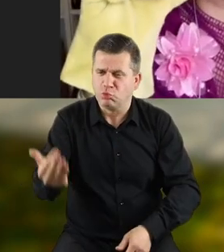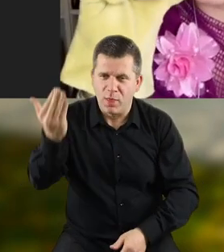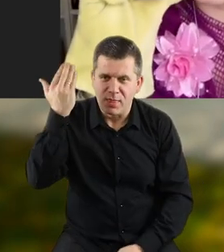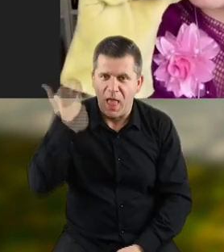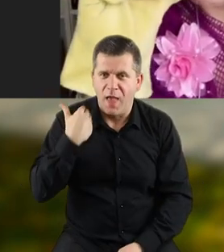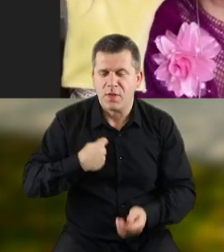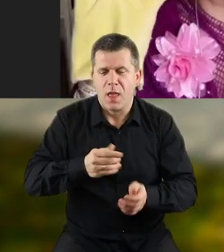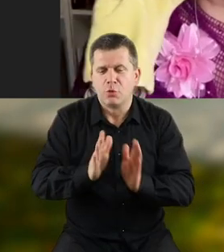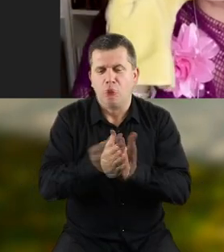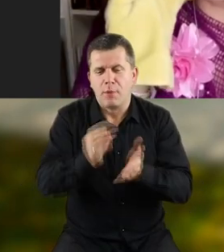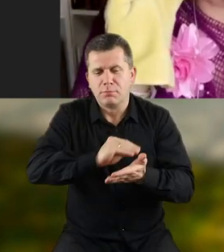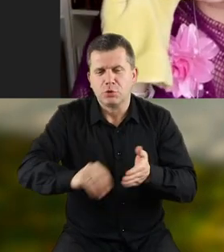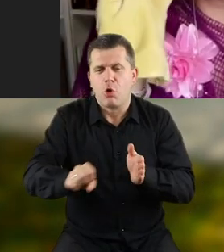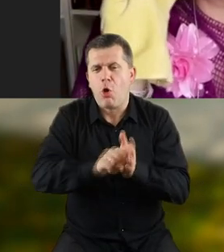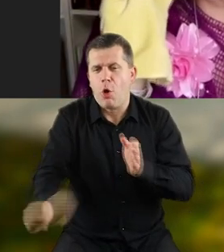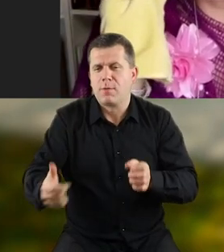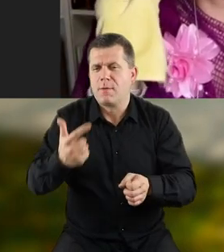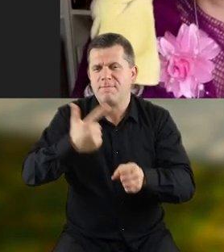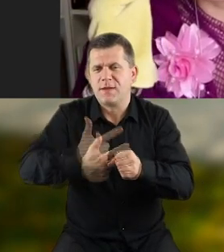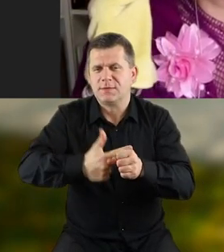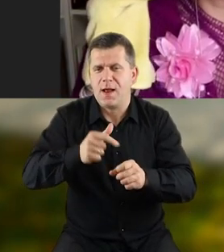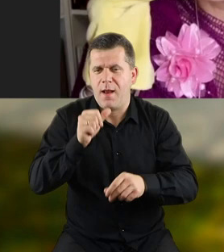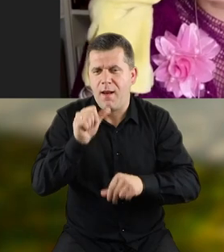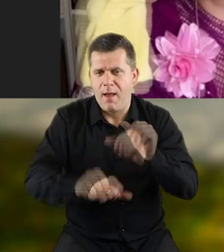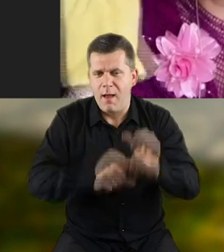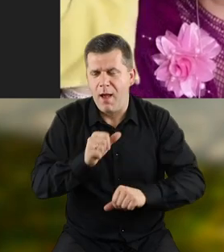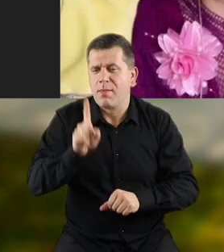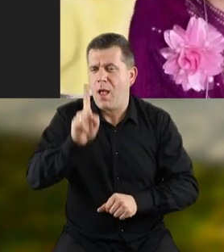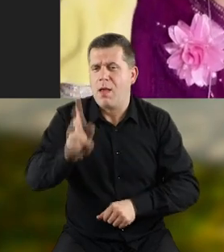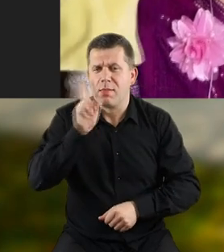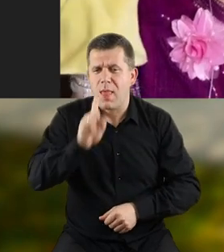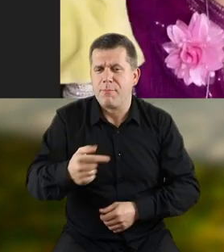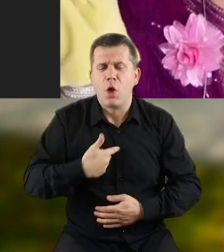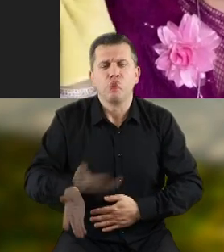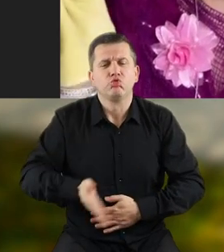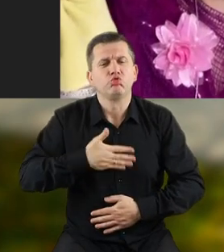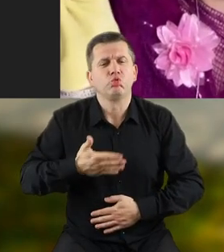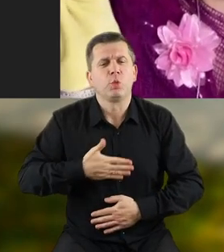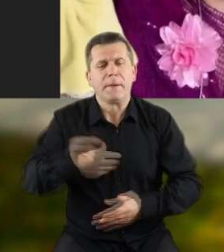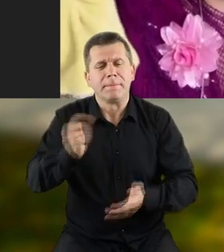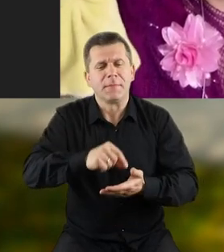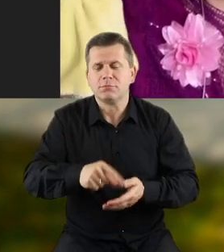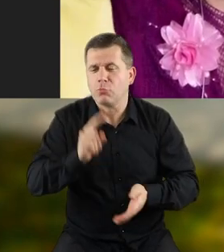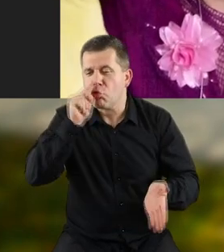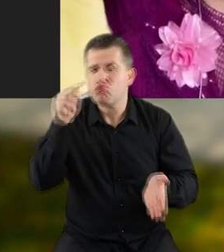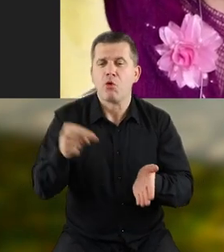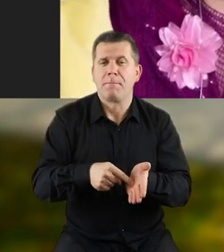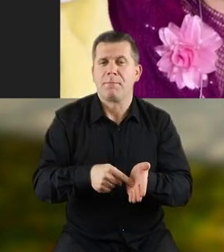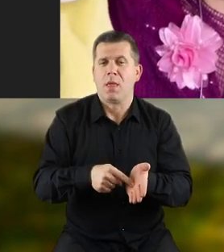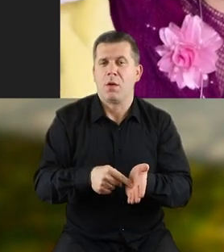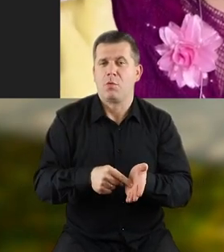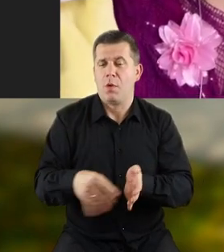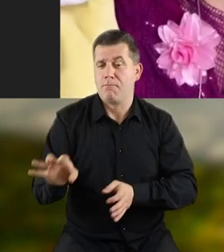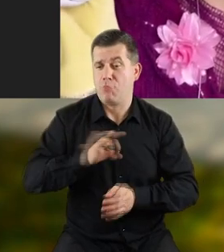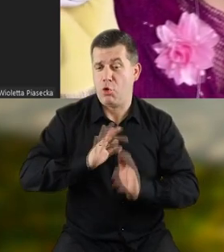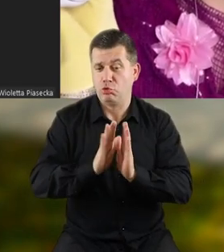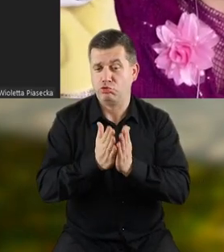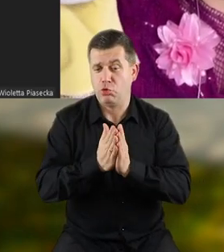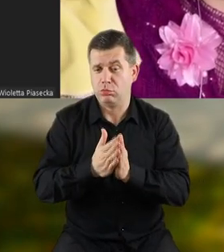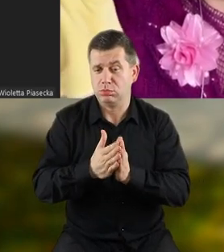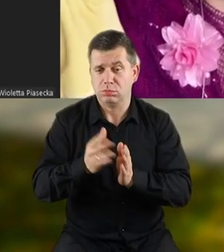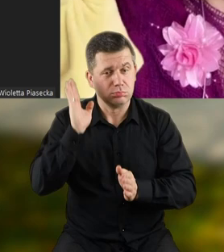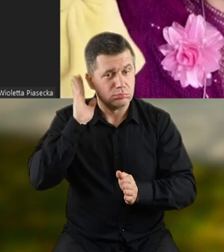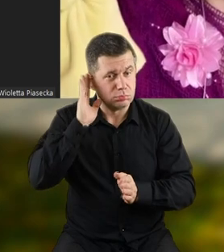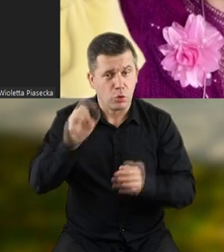bardzo dawna. Piszę książki od 20 lat, ale tak naprawdę nie czułam się pisarką. Dopiero kiedy moje